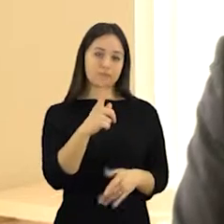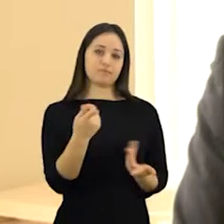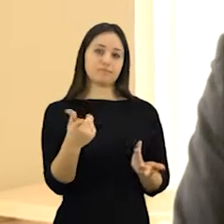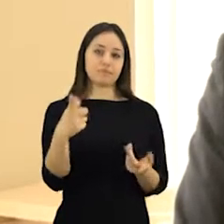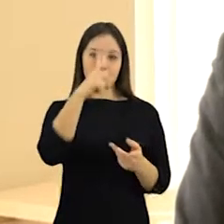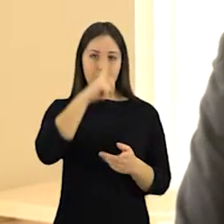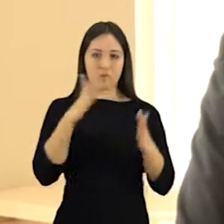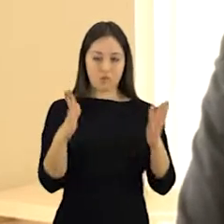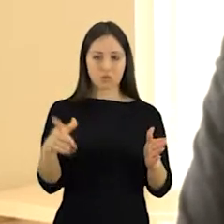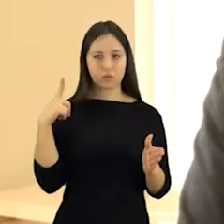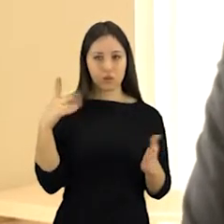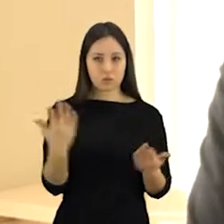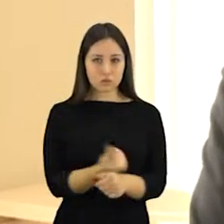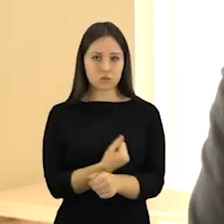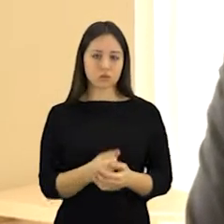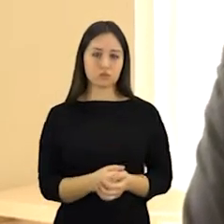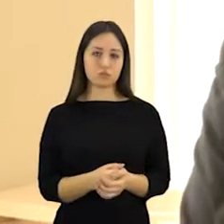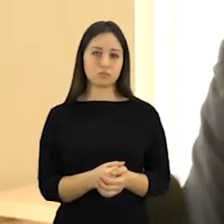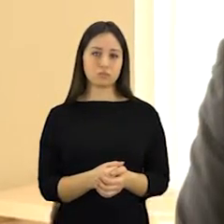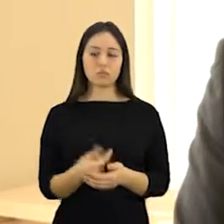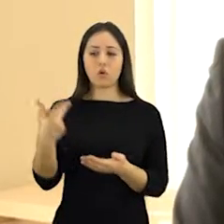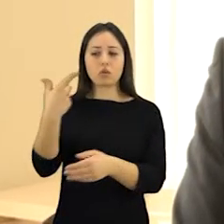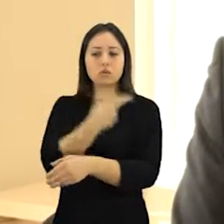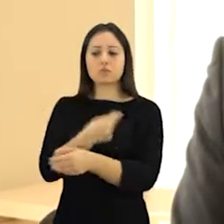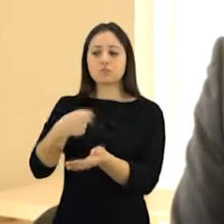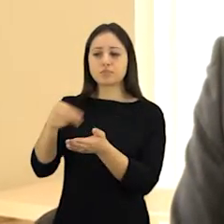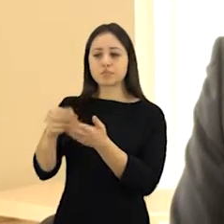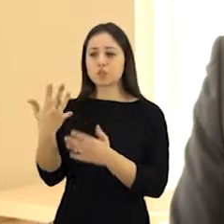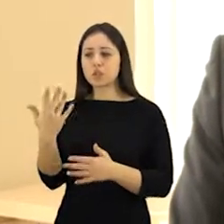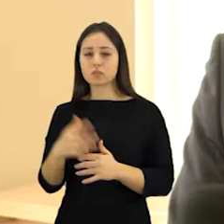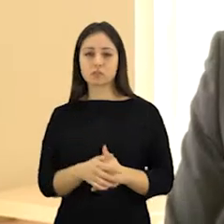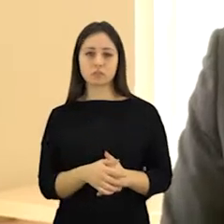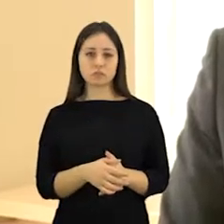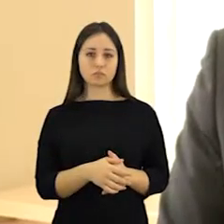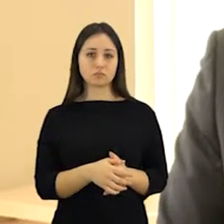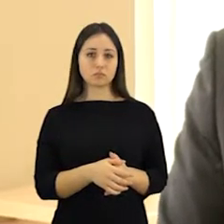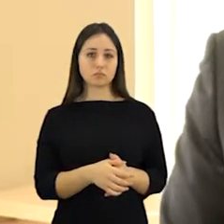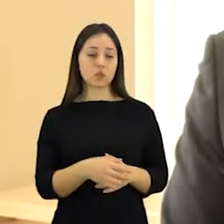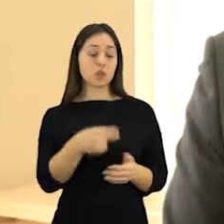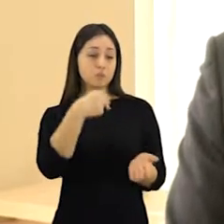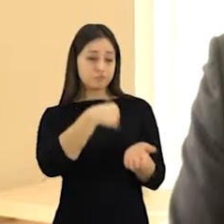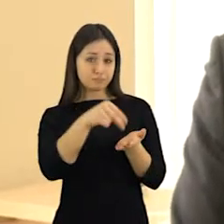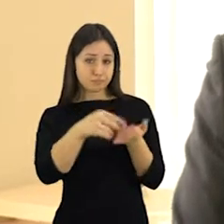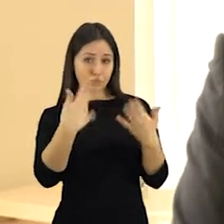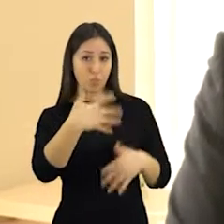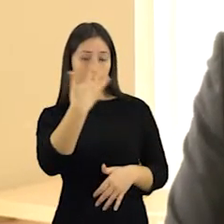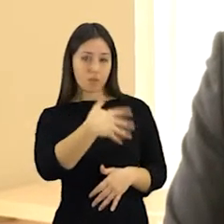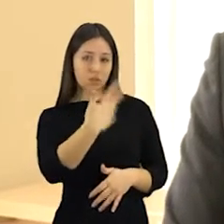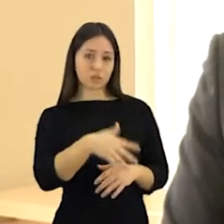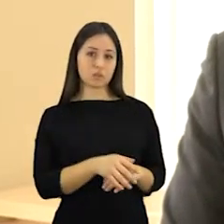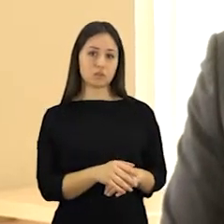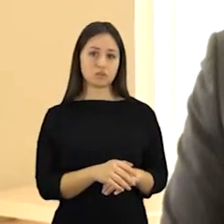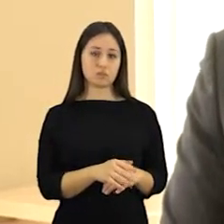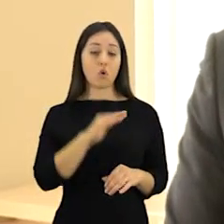realiai mėnesį laiko tikrai neturėsim. Kiek pradžiais skiepų žadate įsigyti? Pradžiais skiepų pagal sutartį 50